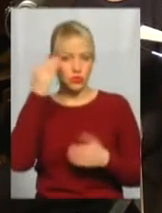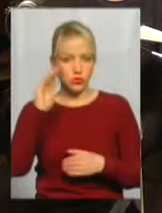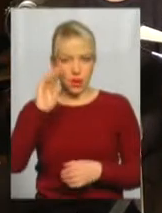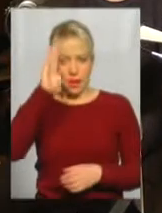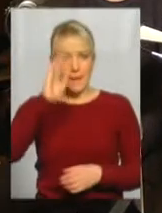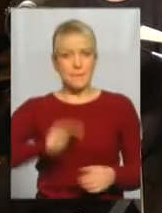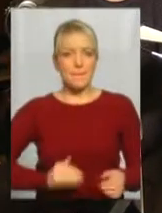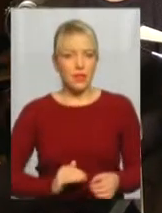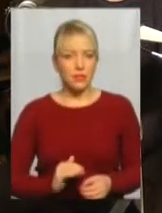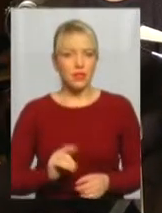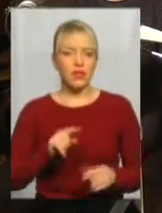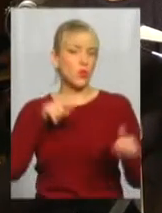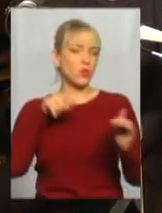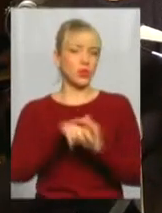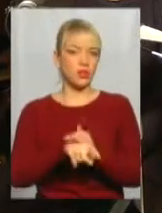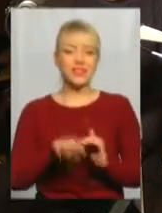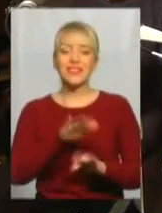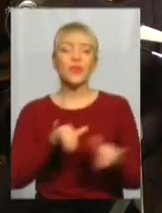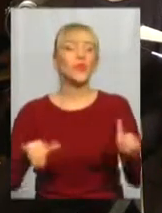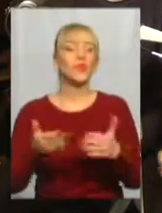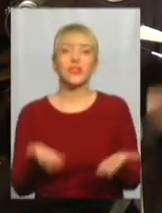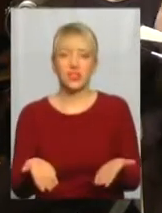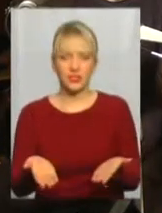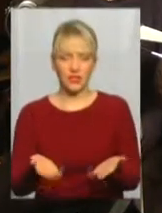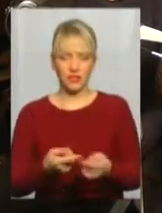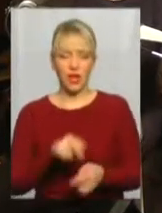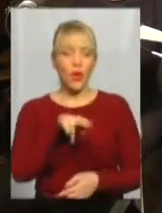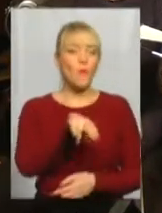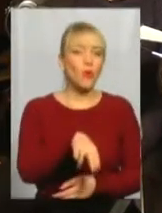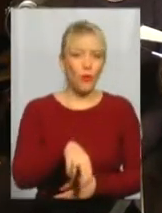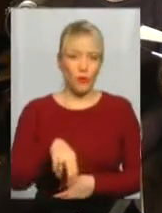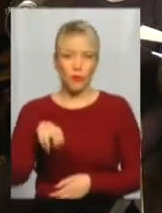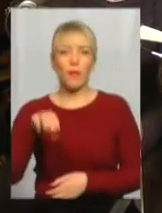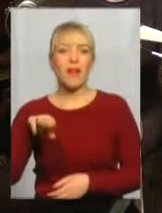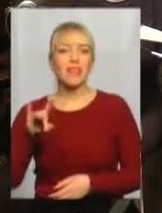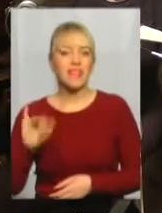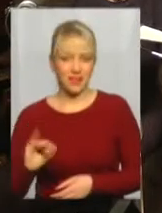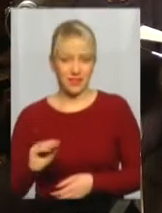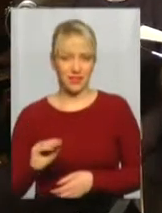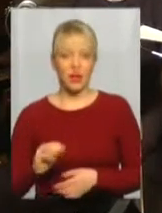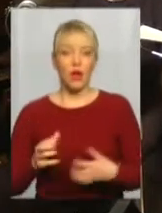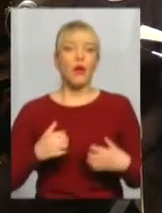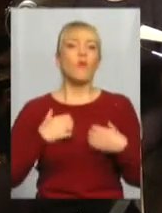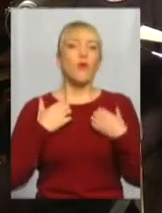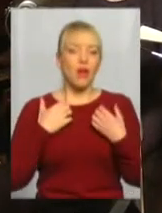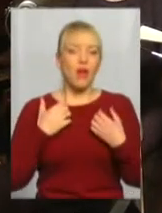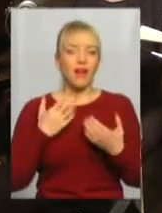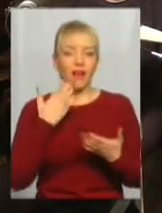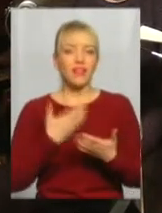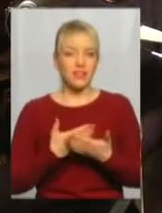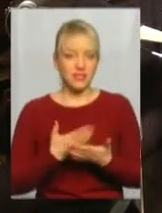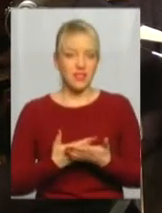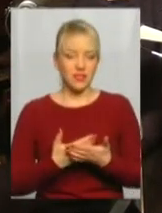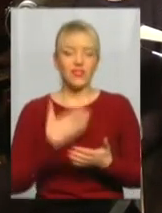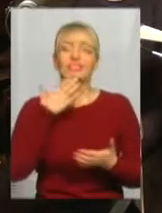кинулися утікати. Дітоньки, куди ж ви? Прокопе і Петре. Полякались видло.